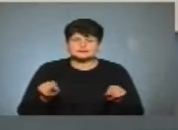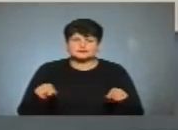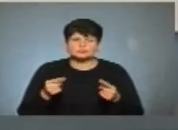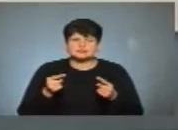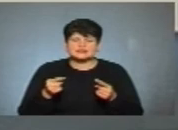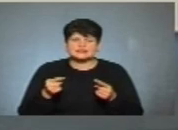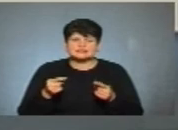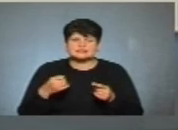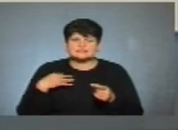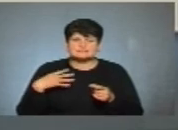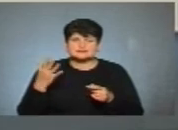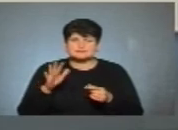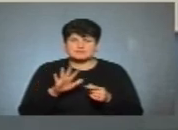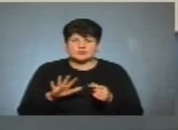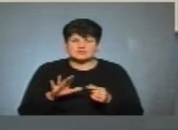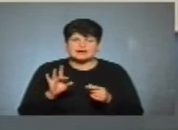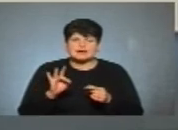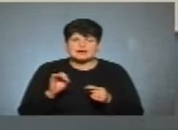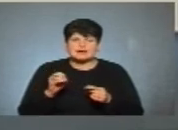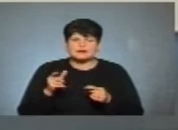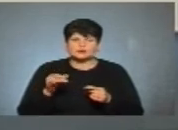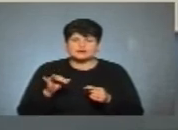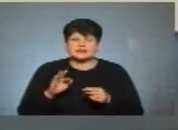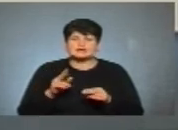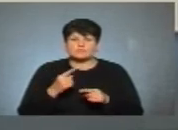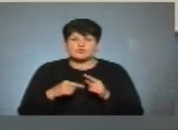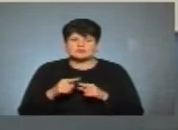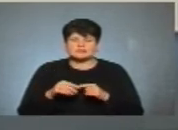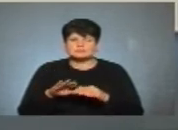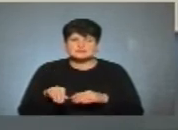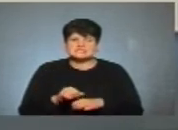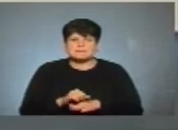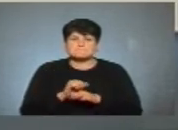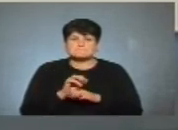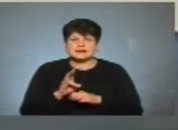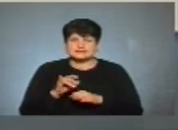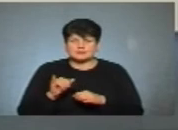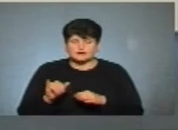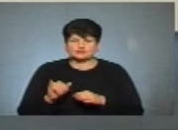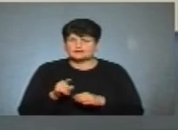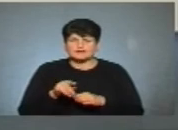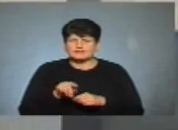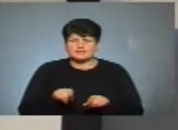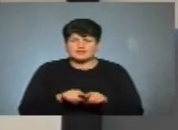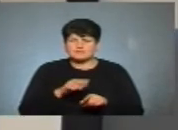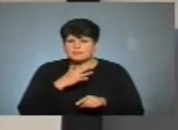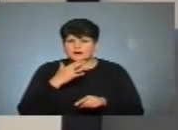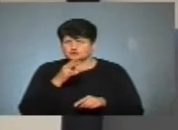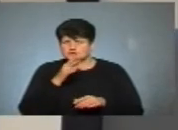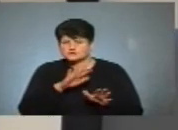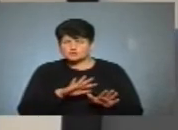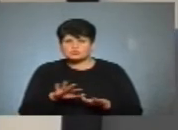і відбілювати регіоналів, як їх повертати після Майдану. Я пам'ятаю, тоді ще не так багато часу прийшло.